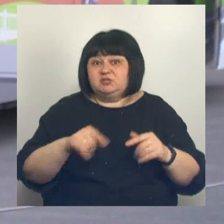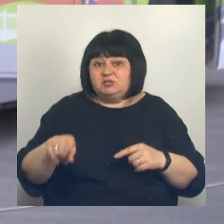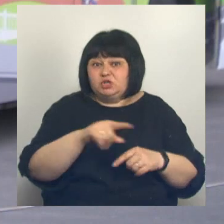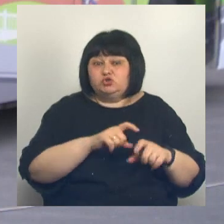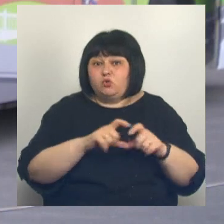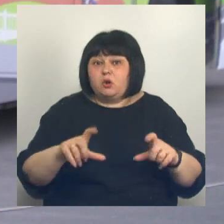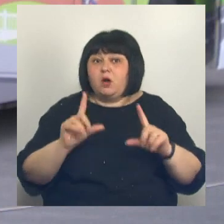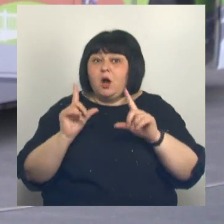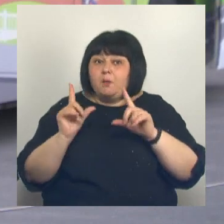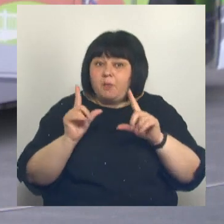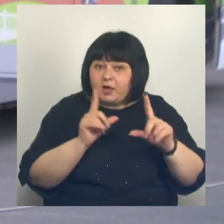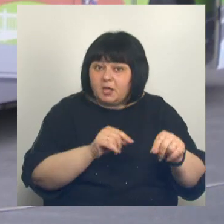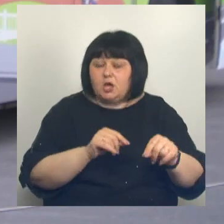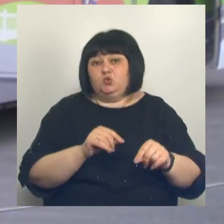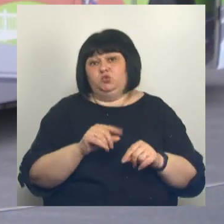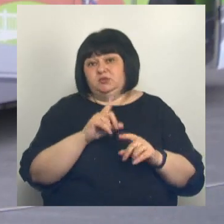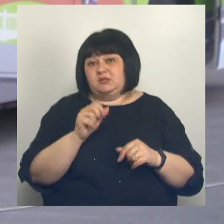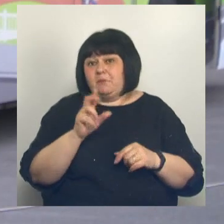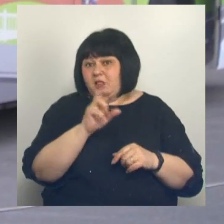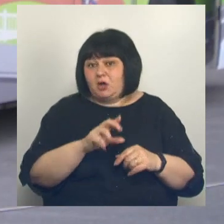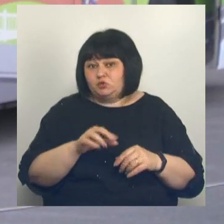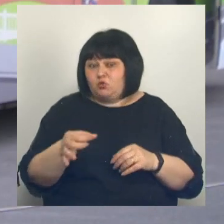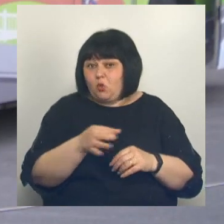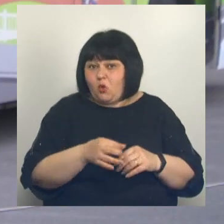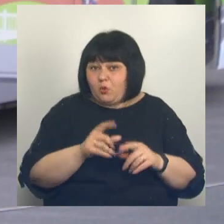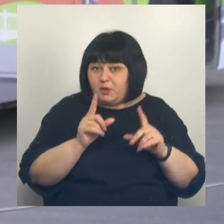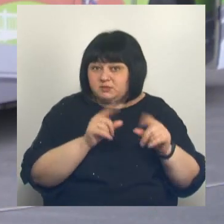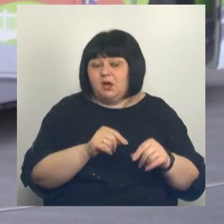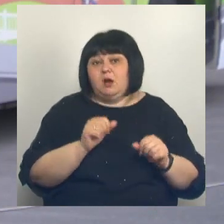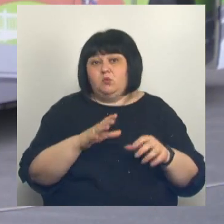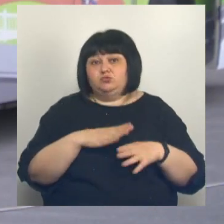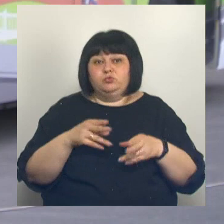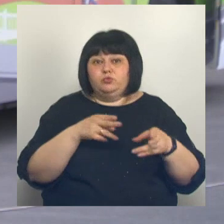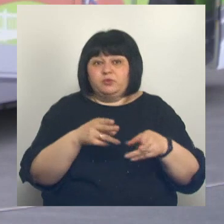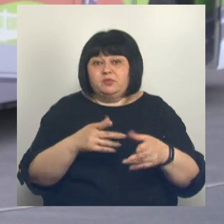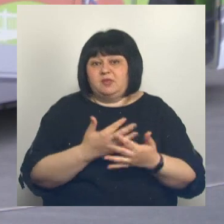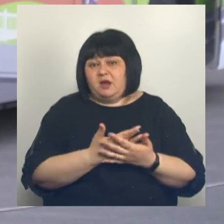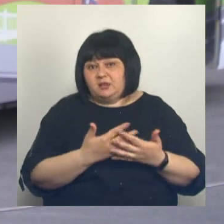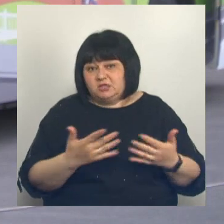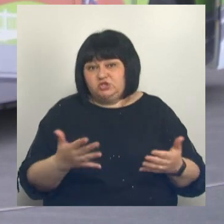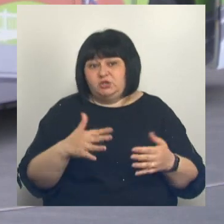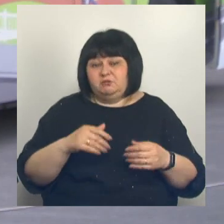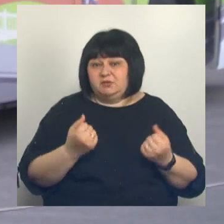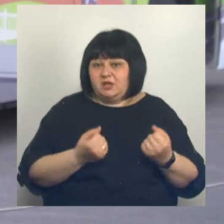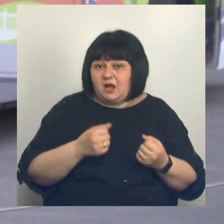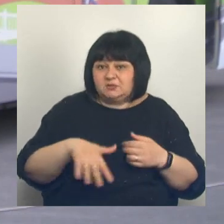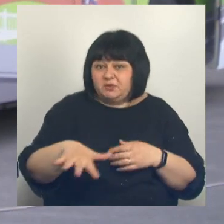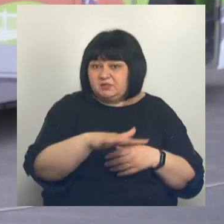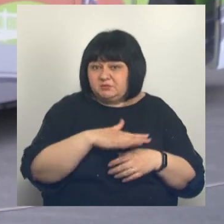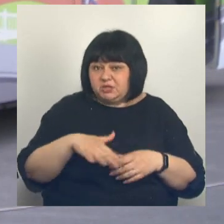поедут и за пределы Белгородской области. И, наверное, будут вообще передвигаться на транспорте по территории нашей.